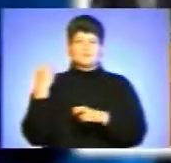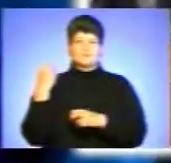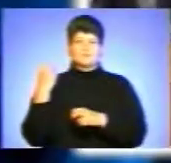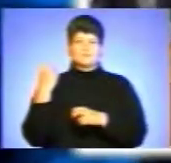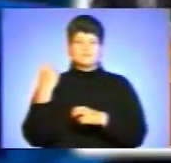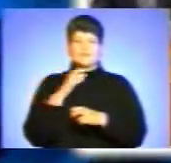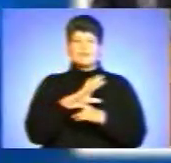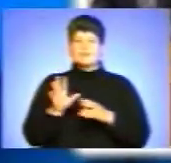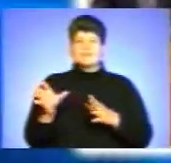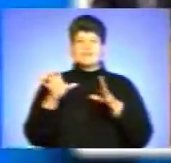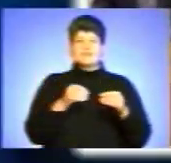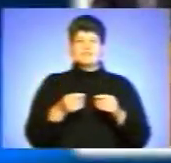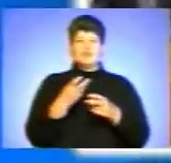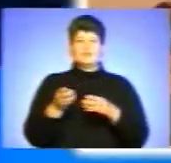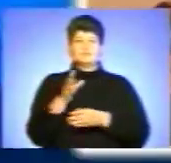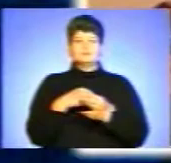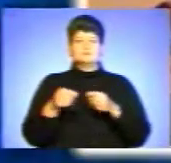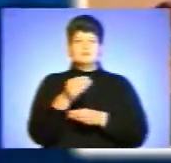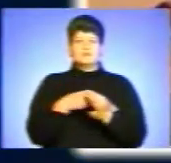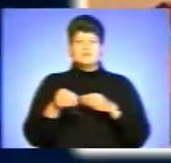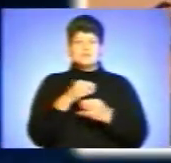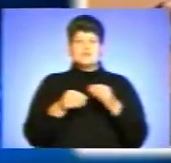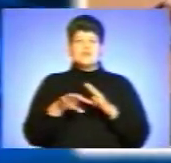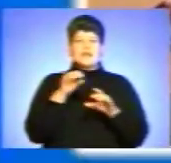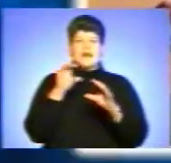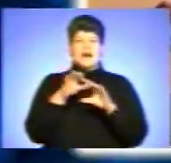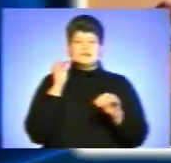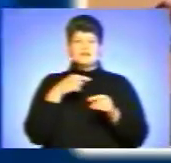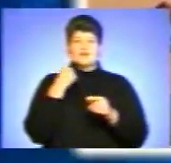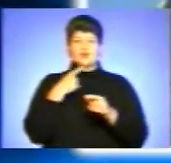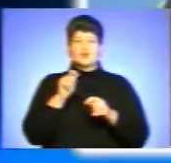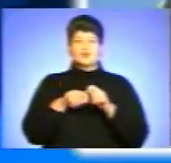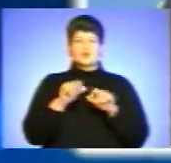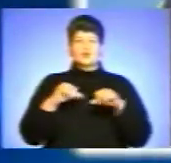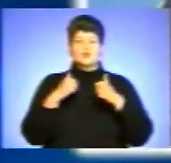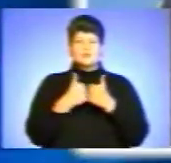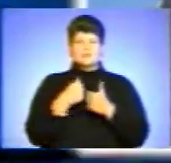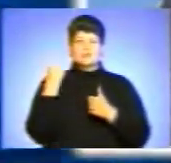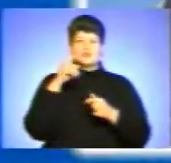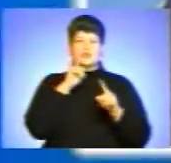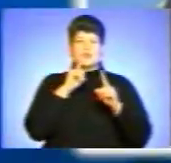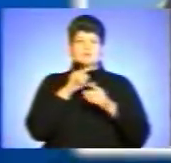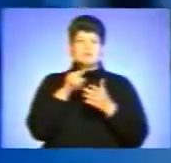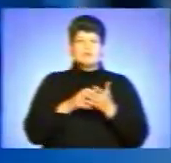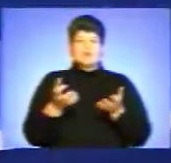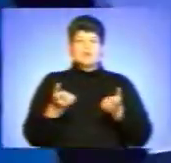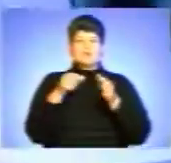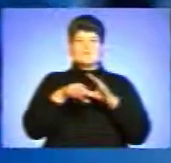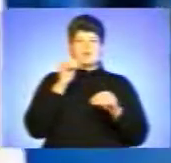Не вдаватися до фальсифікації, закликає тимчасова контрольна комісія обласної ради з питань дотримання виборчого законодавства.